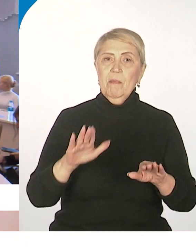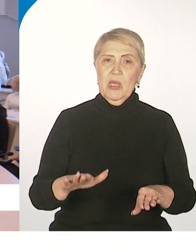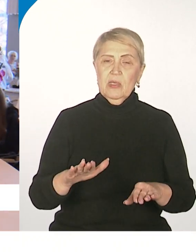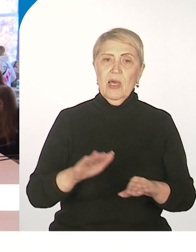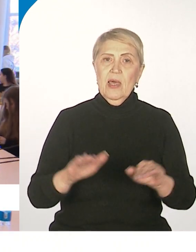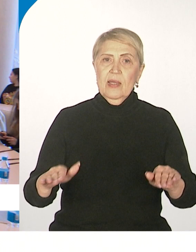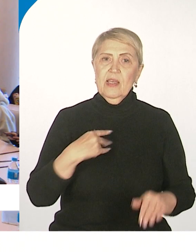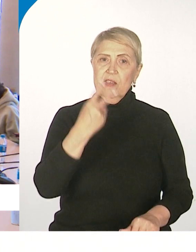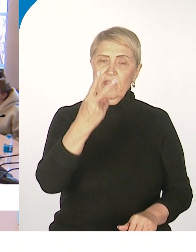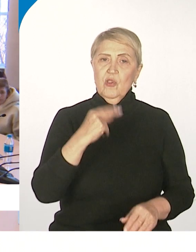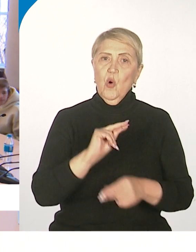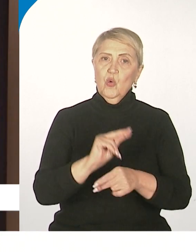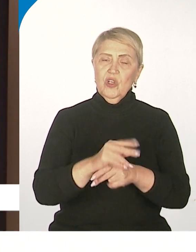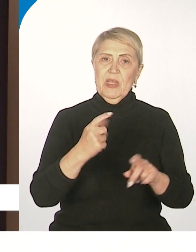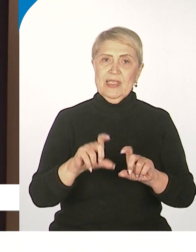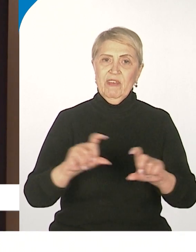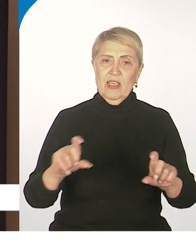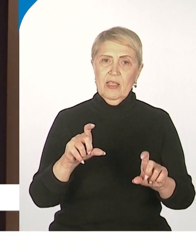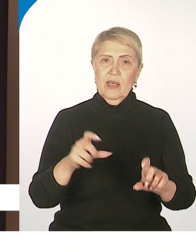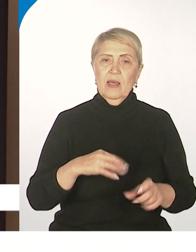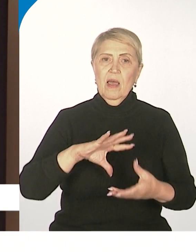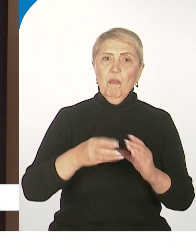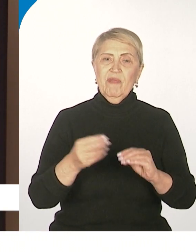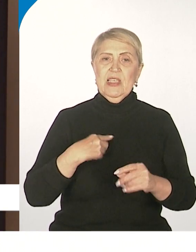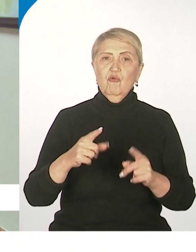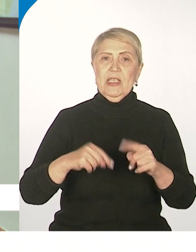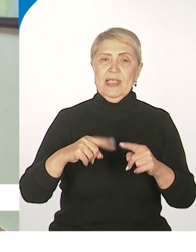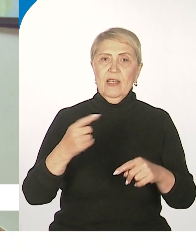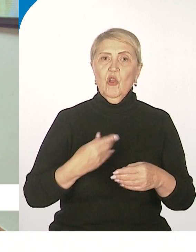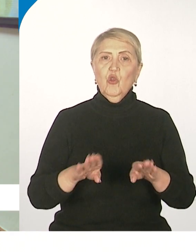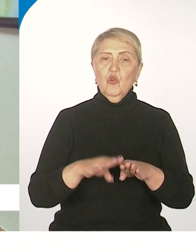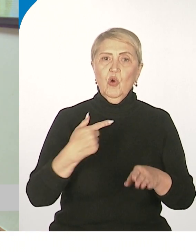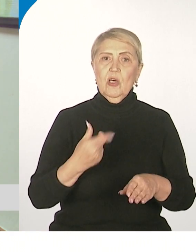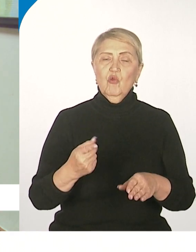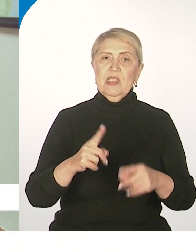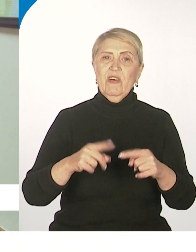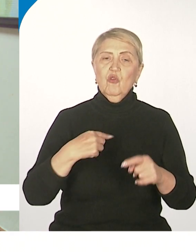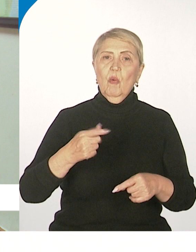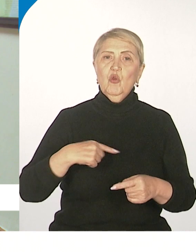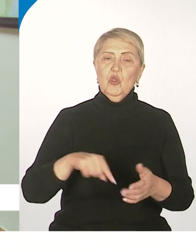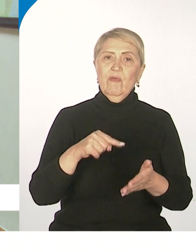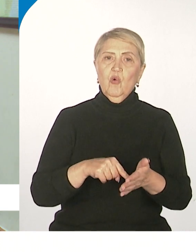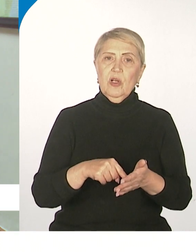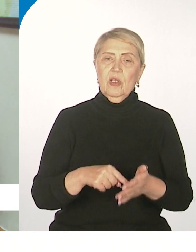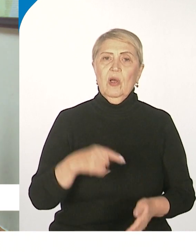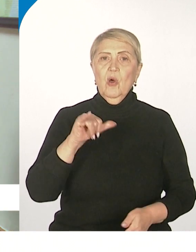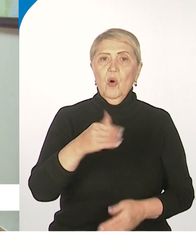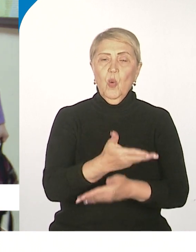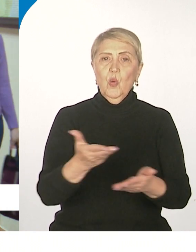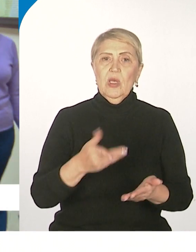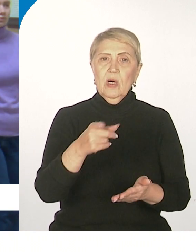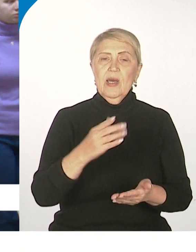видят учебные заведения по всей стране, не только в родном городе или в родном регионе. И у них